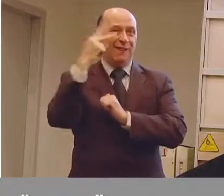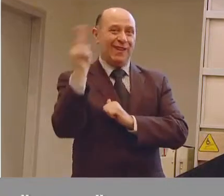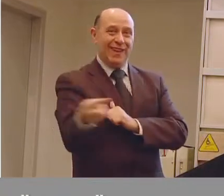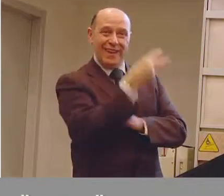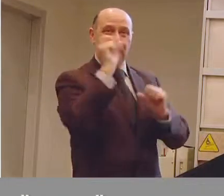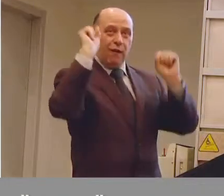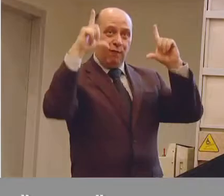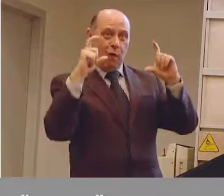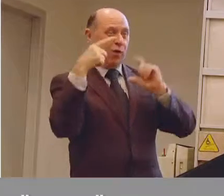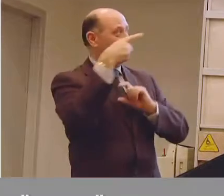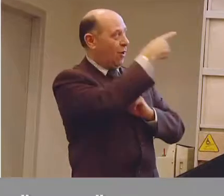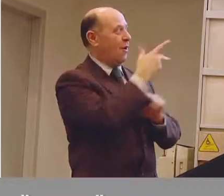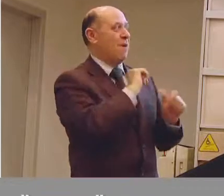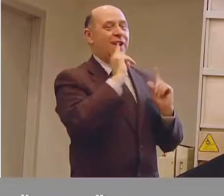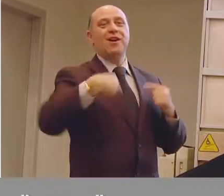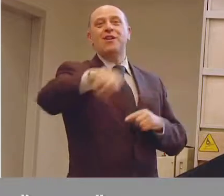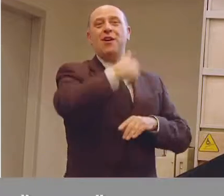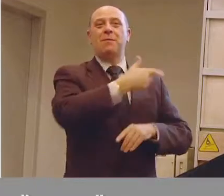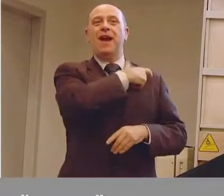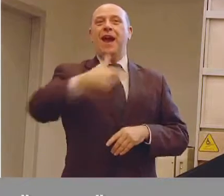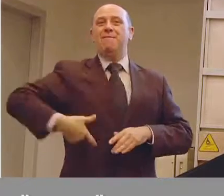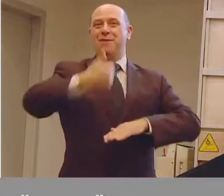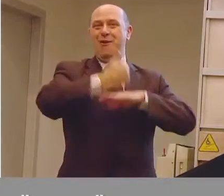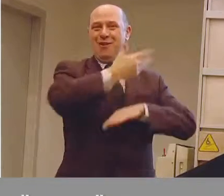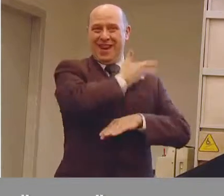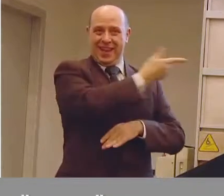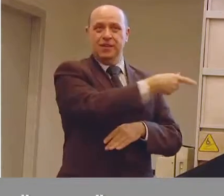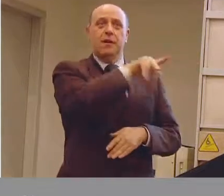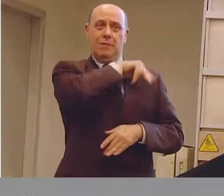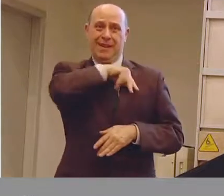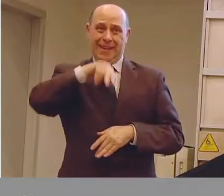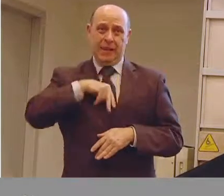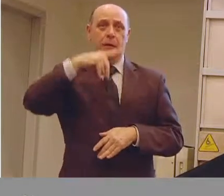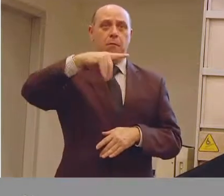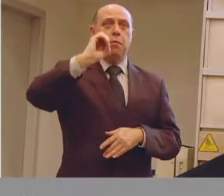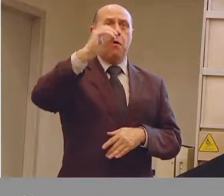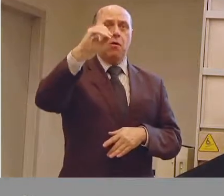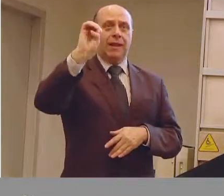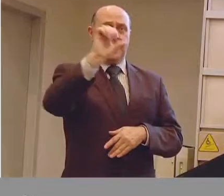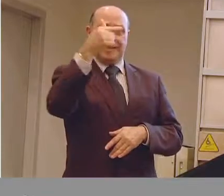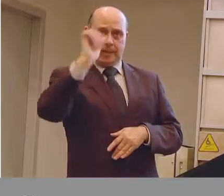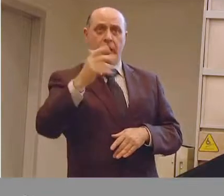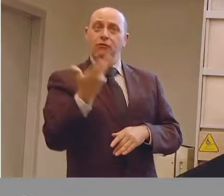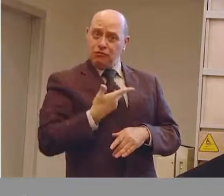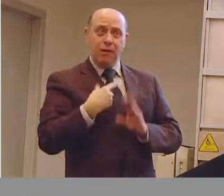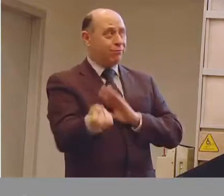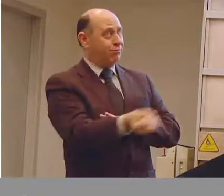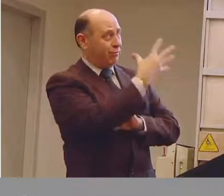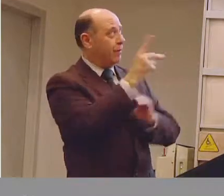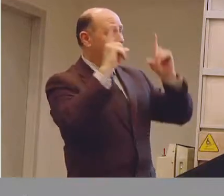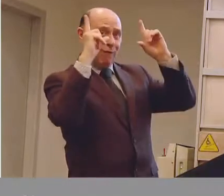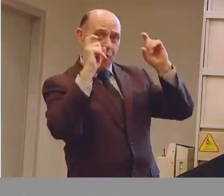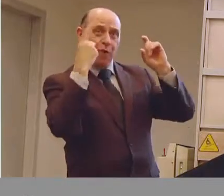io lo chiamo eroe, comunque il nostro campione plurimedagliato Vittorio Podestà, ho messo la foto sua proprio perché alla fine noi